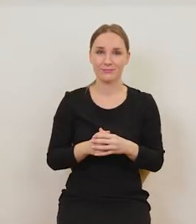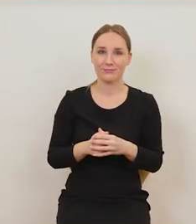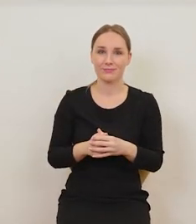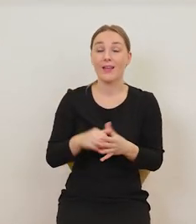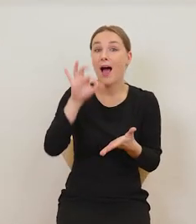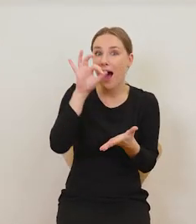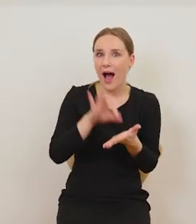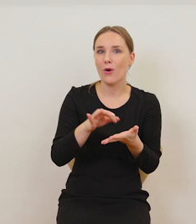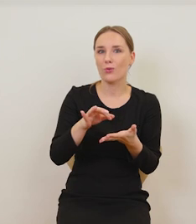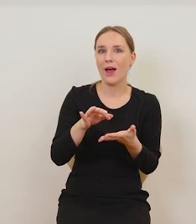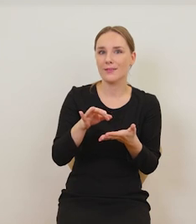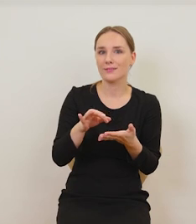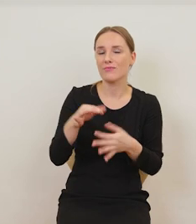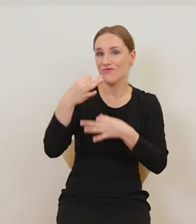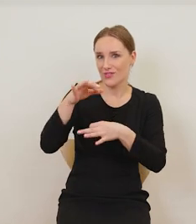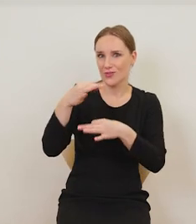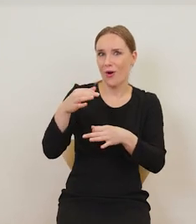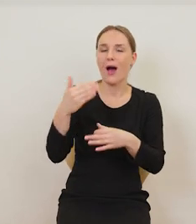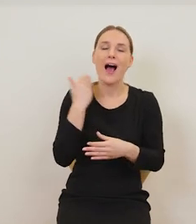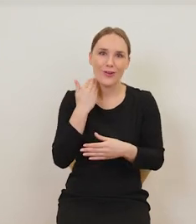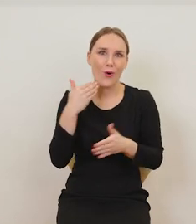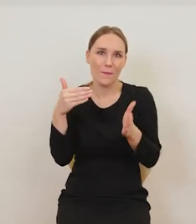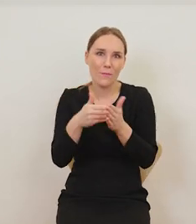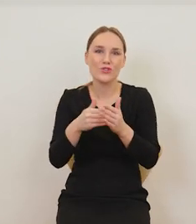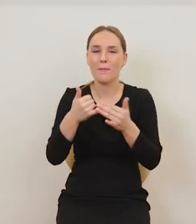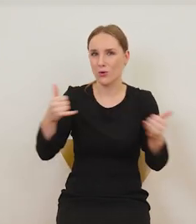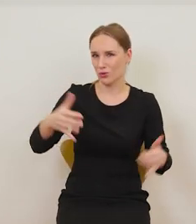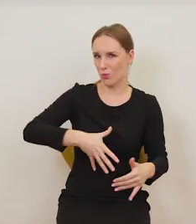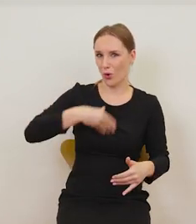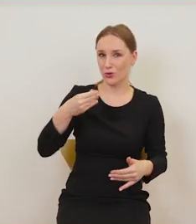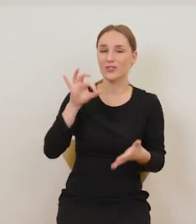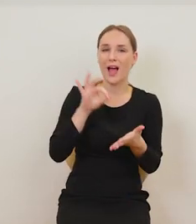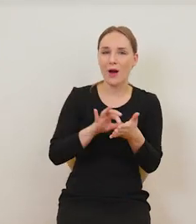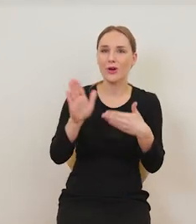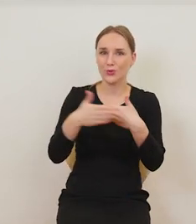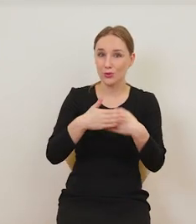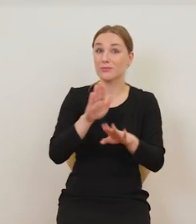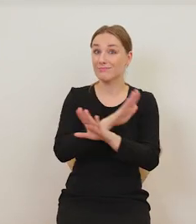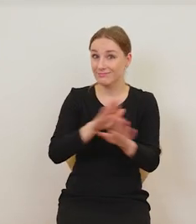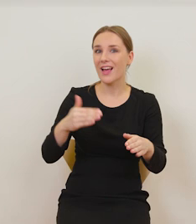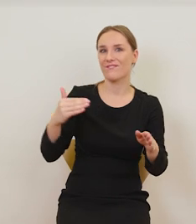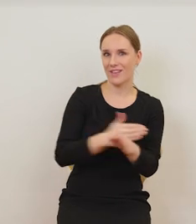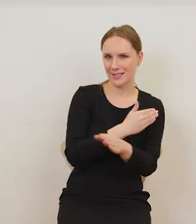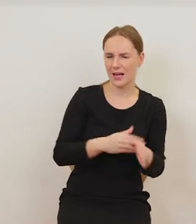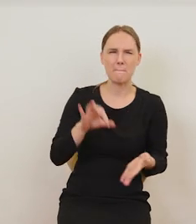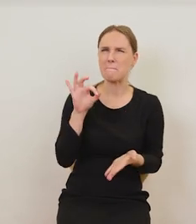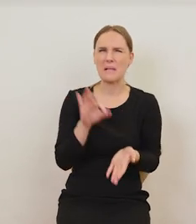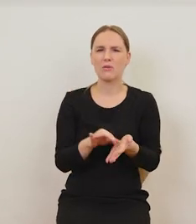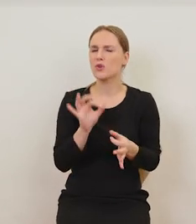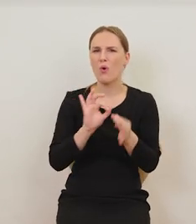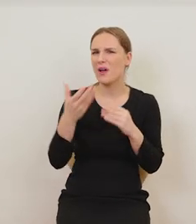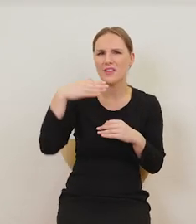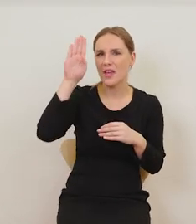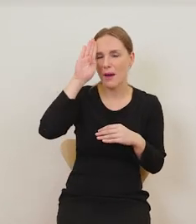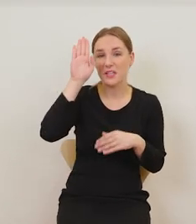w tych uroczystościach. Już poślubię to wesele. Nie bardzo pamiętamy rzecz